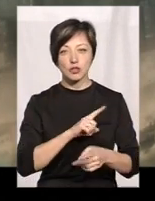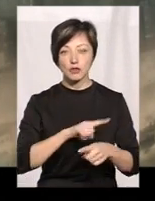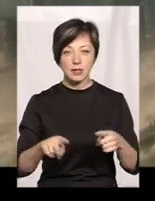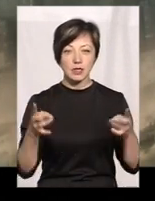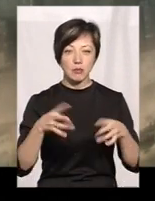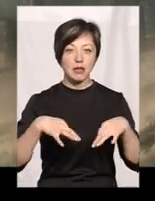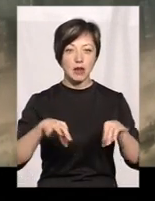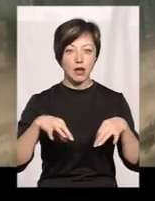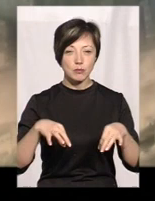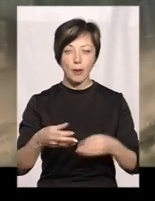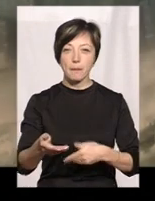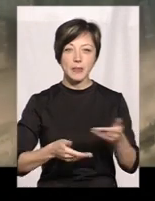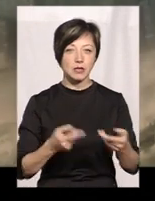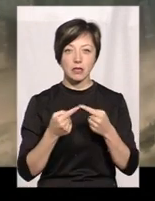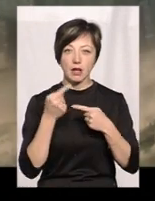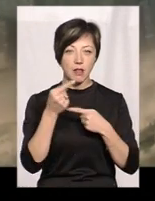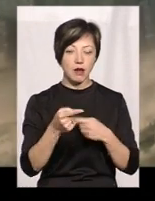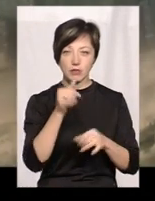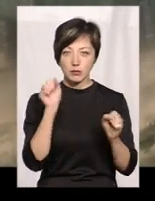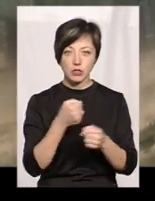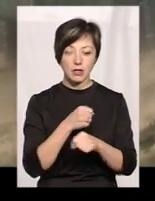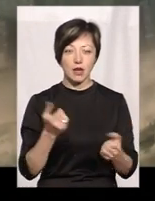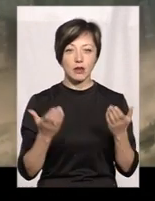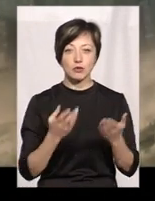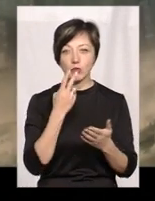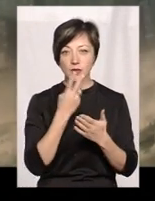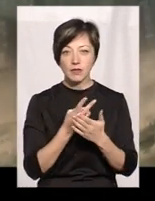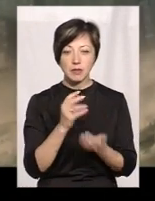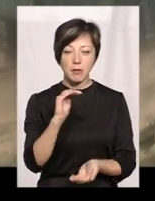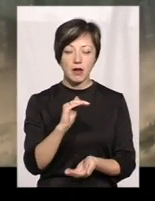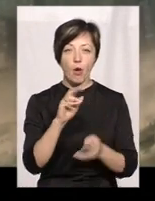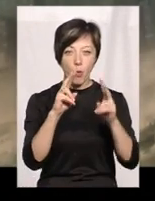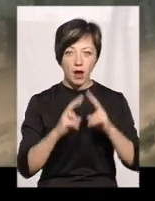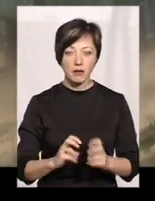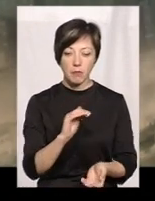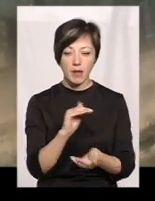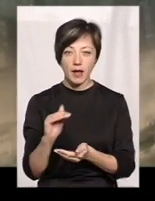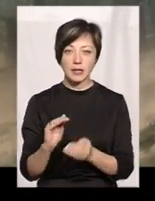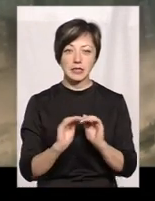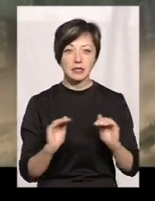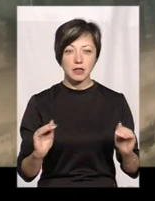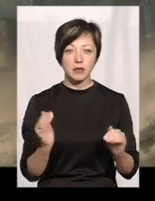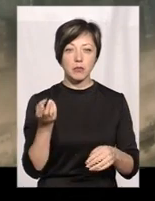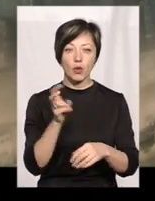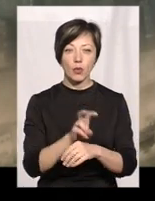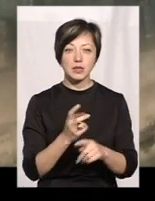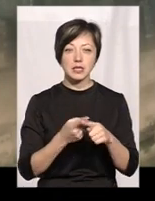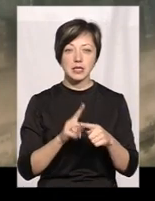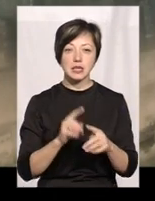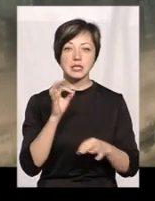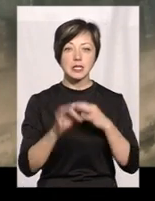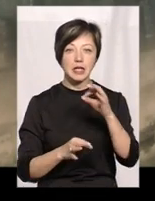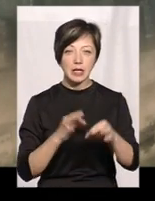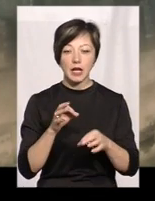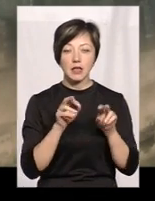це треба транспорт, пішки там далеко не зайдеш. Якщо треба дивитися маленьких дітей, ти плануєш роботу, що ти туди вже приходиш, і це цілий день